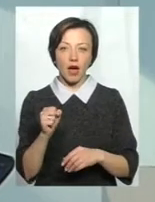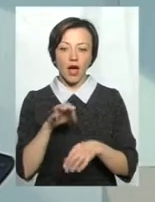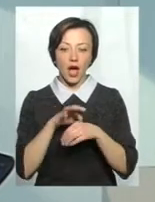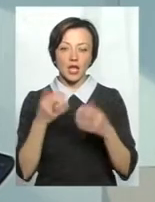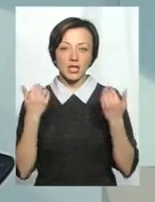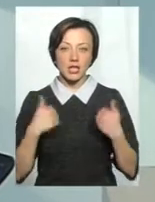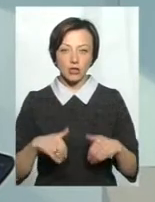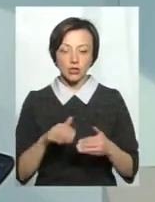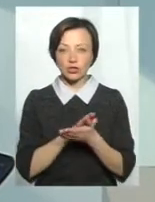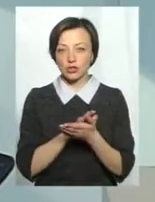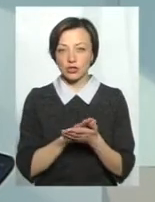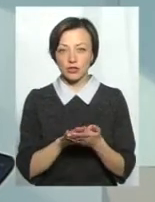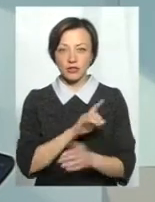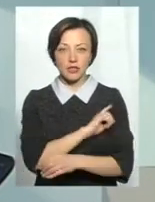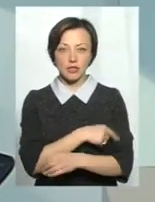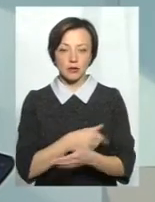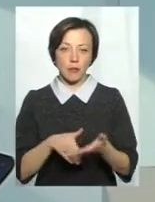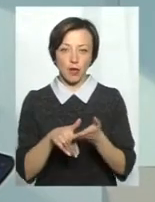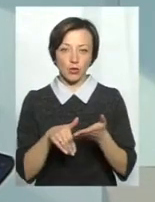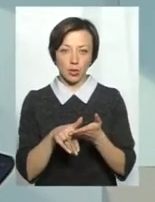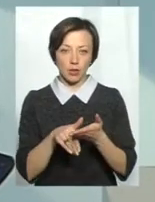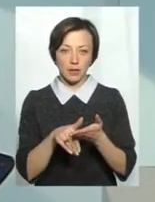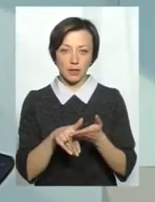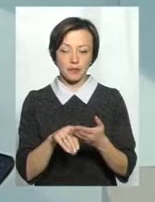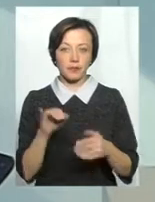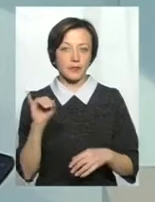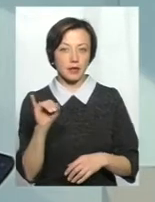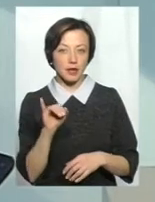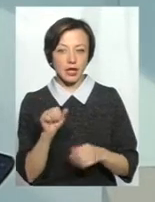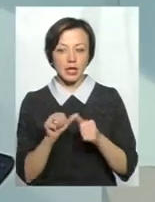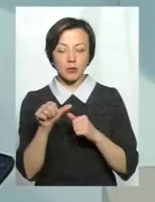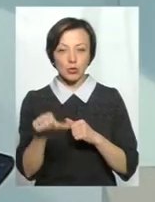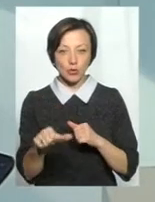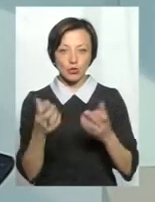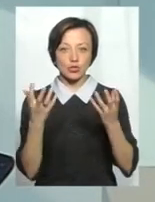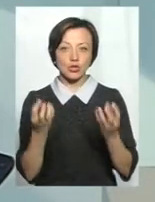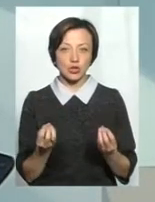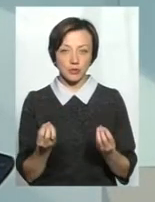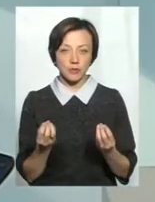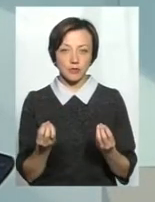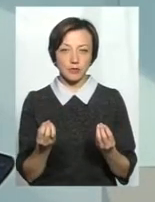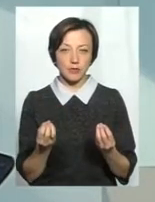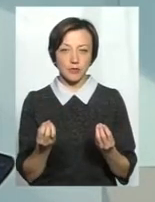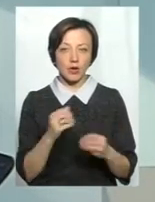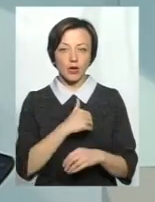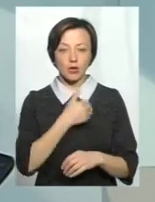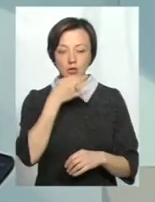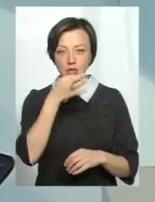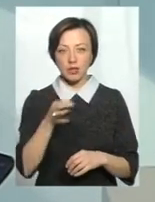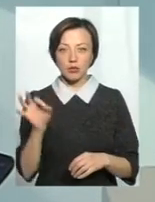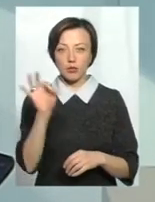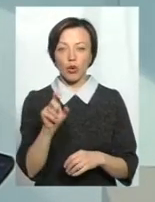чисто фізичними методами. І крім того, хочу сказати про